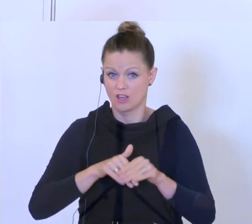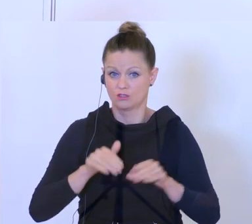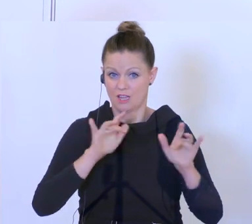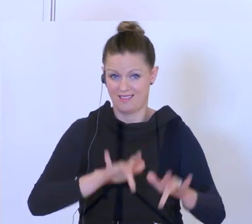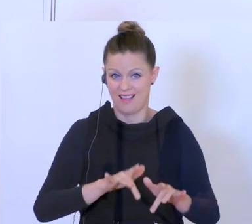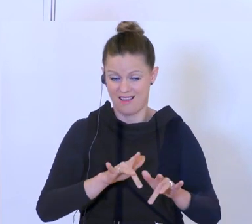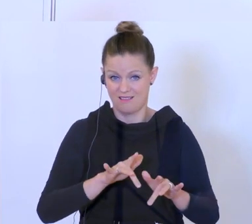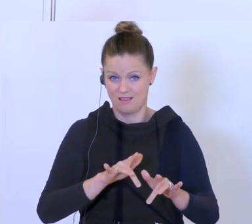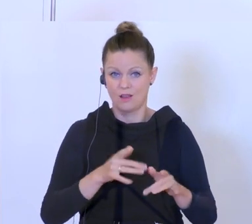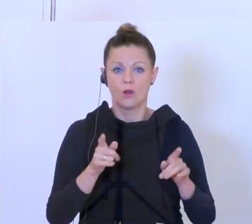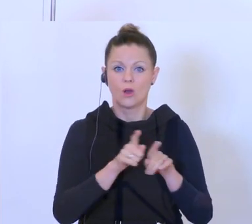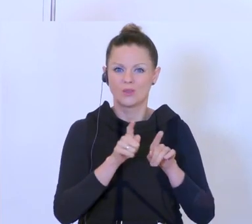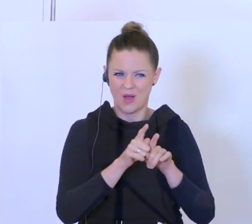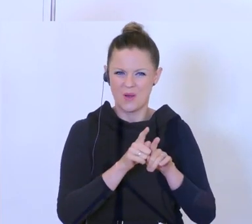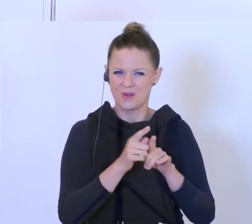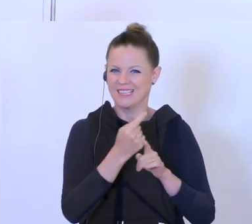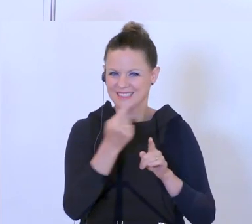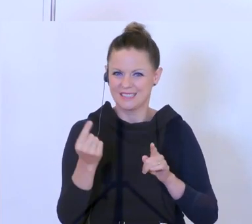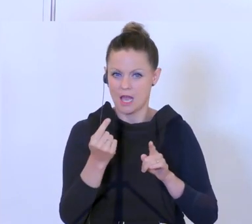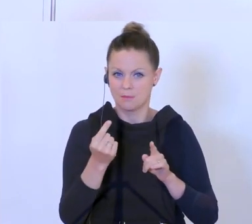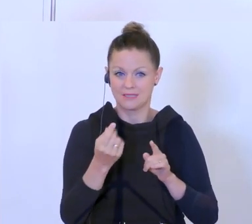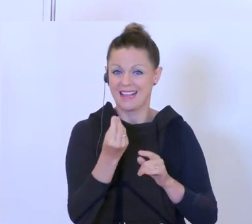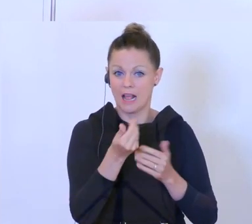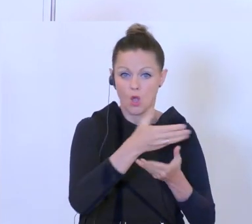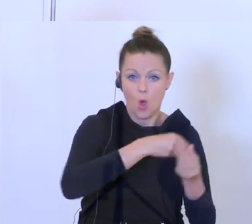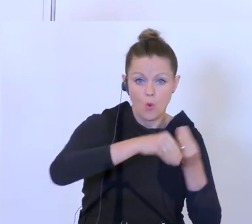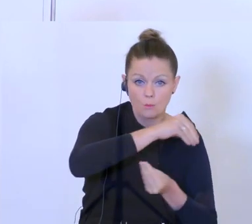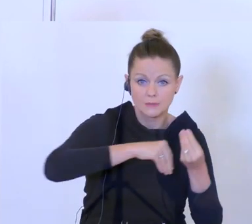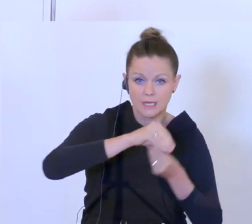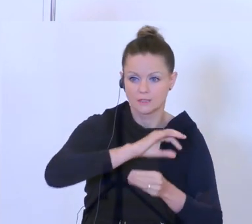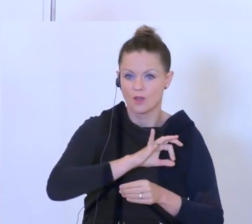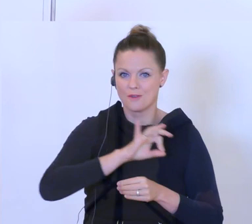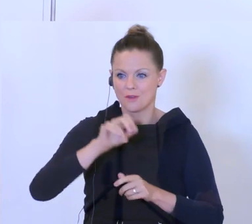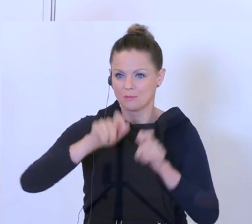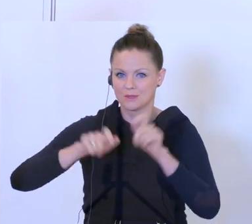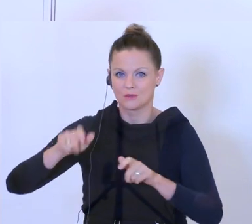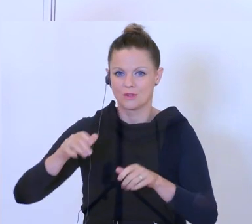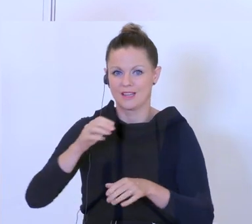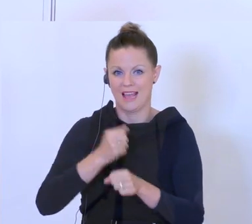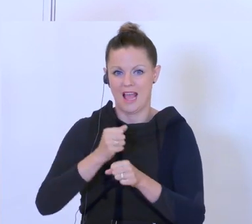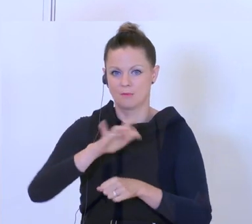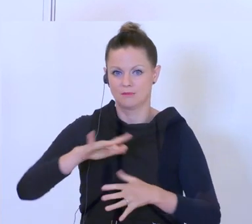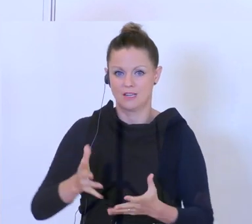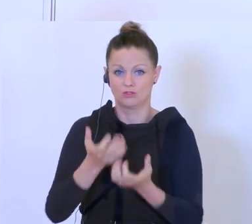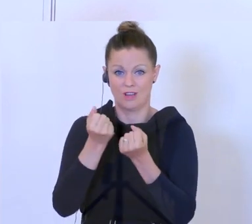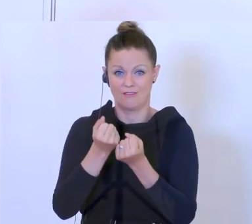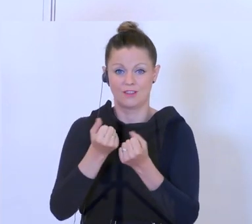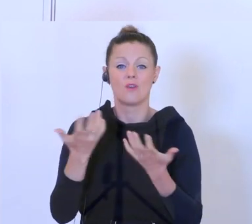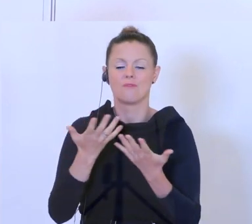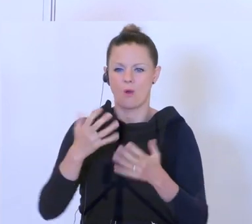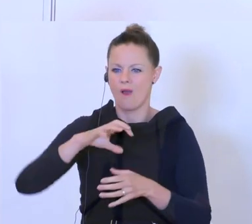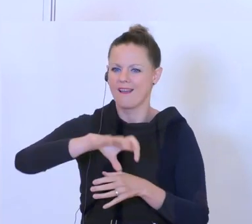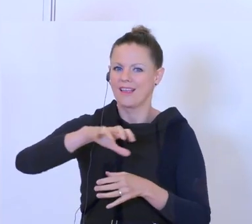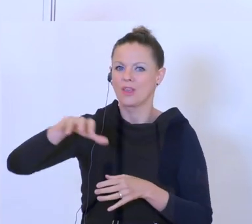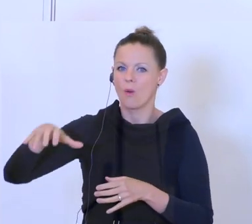mit den Geldern, die sie ja auch wieder umsetzen, erschaffen sie auch Arbeitsplätze, nämlich auch in den Regionen draußen,